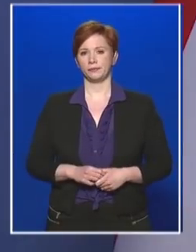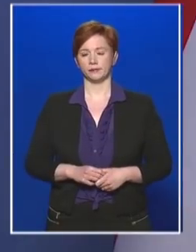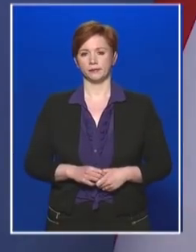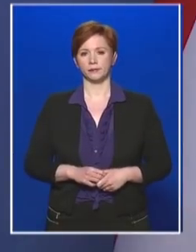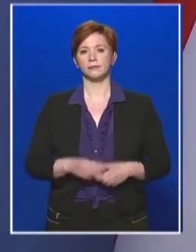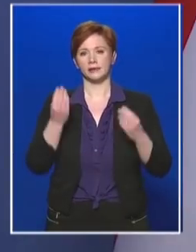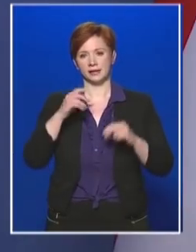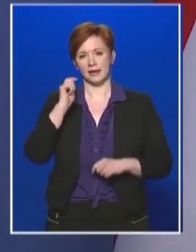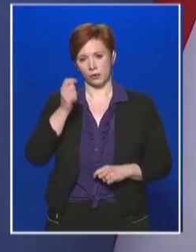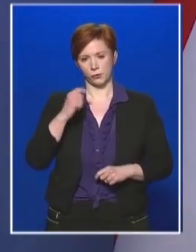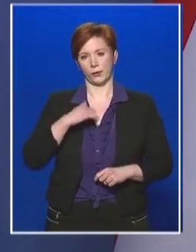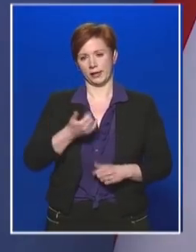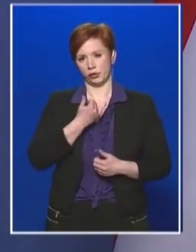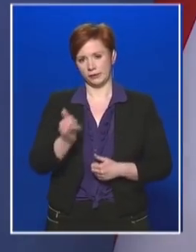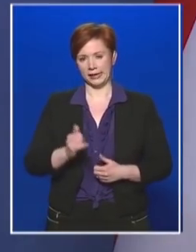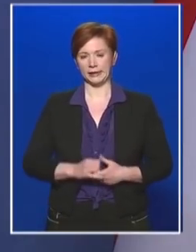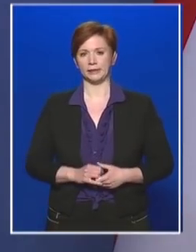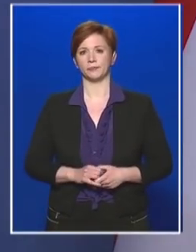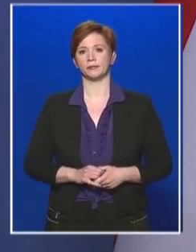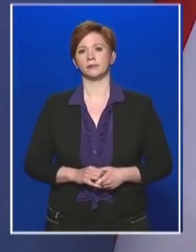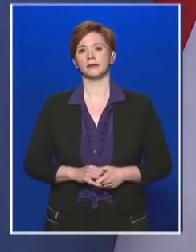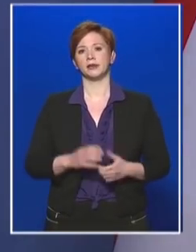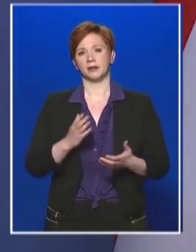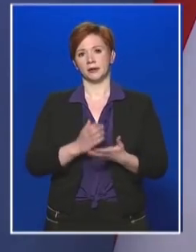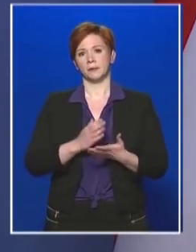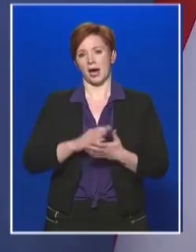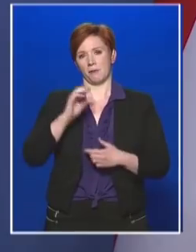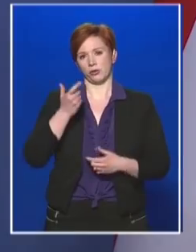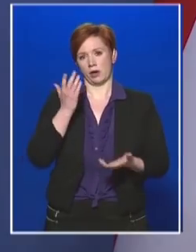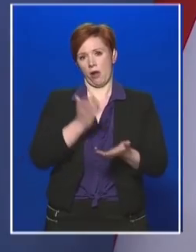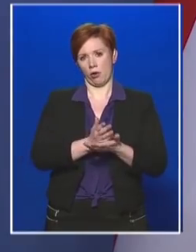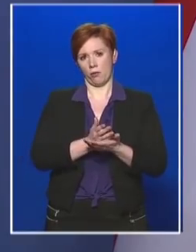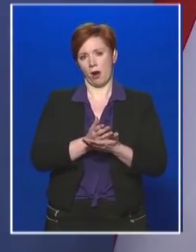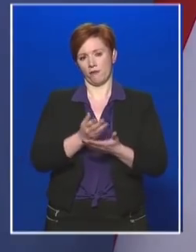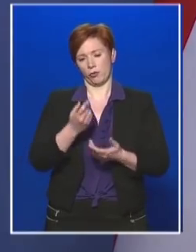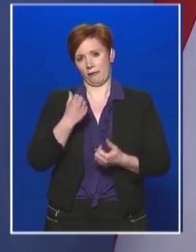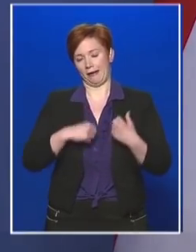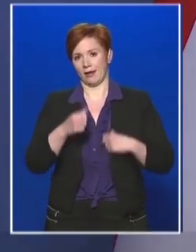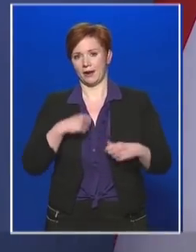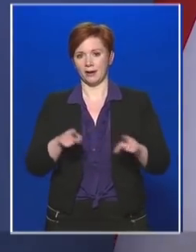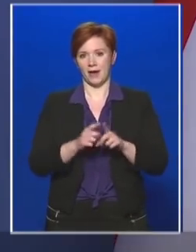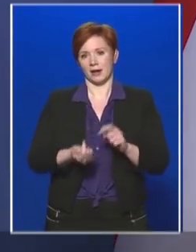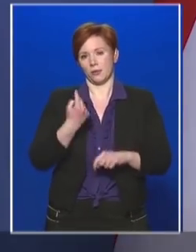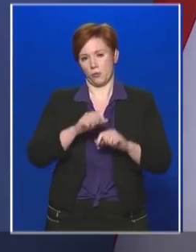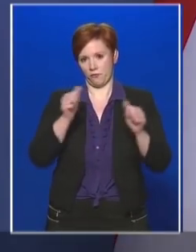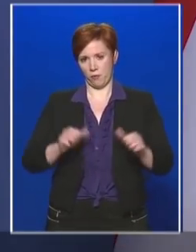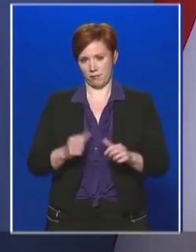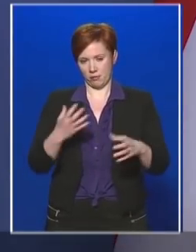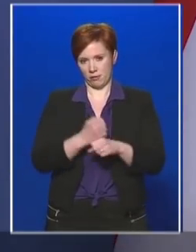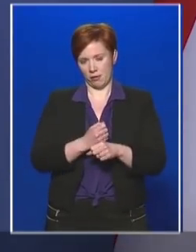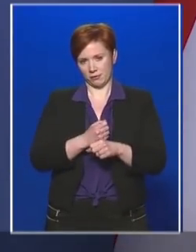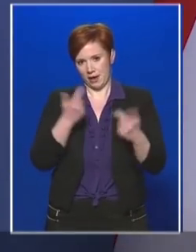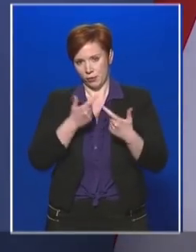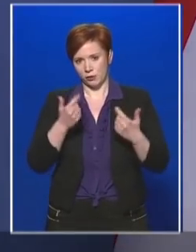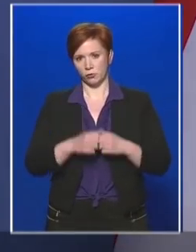Tisztelettel köszöntök én is mindenkit. Másodszor vagyunk kénytelnek ebben a rendhagyó formában találkozni. Nekünk